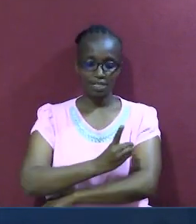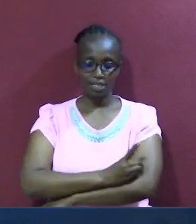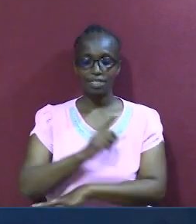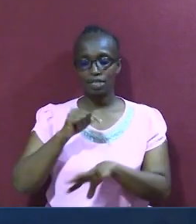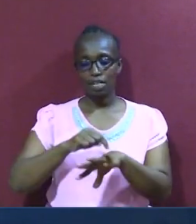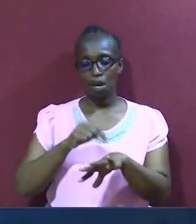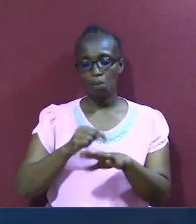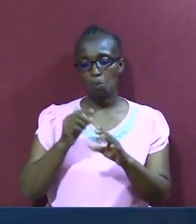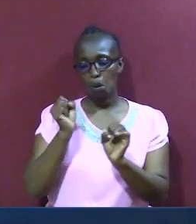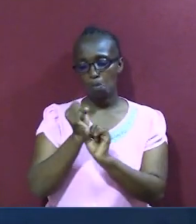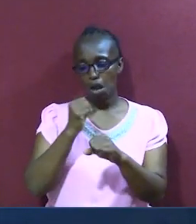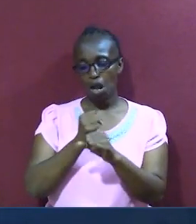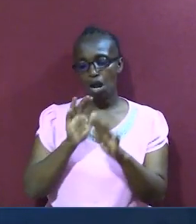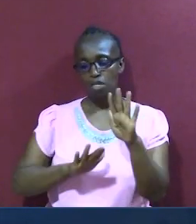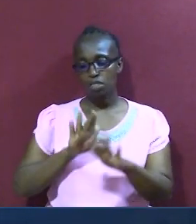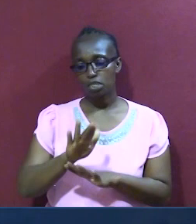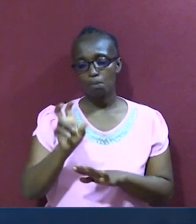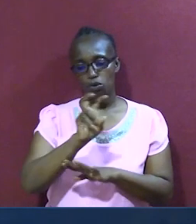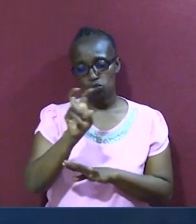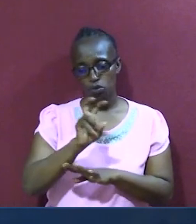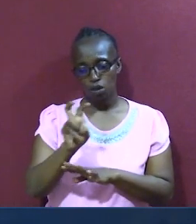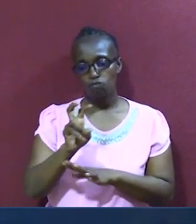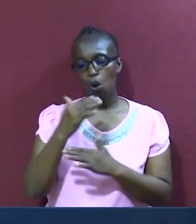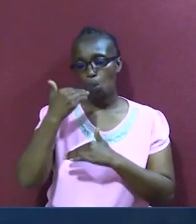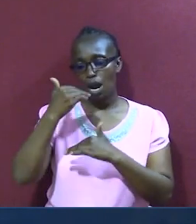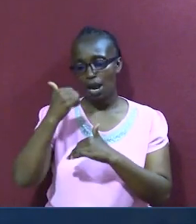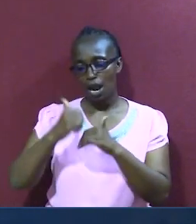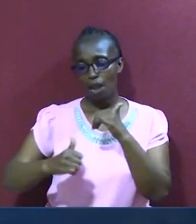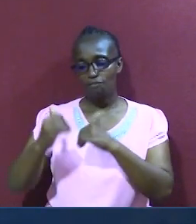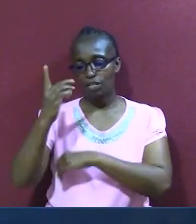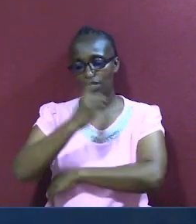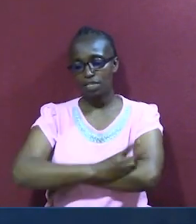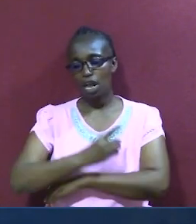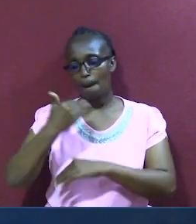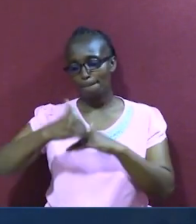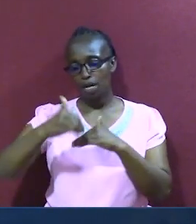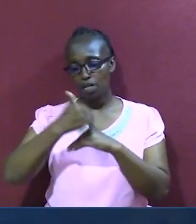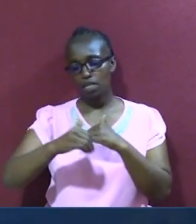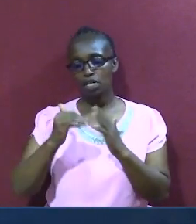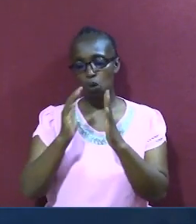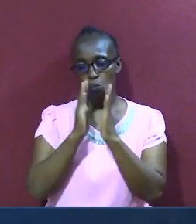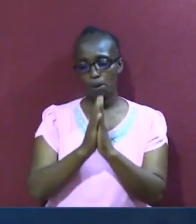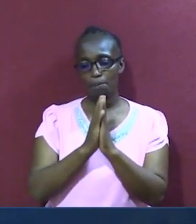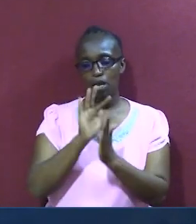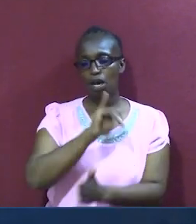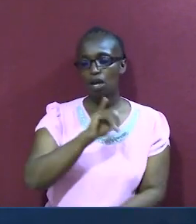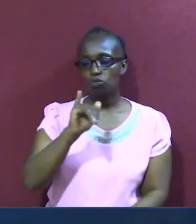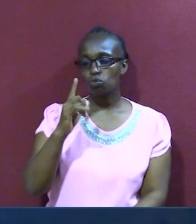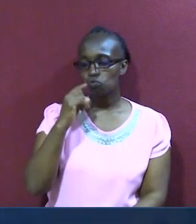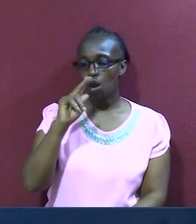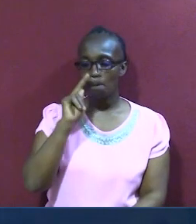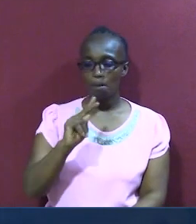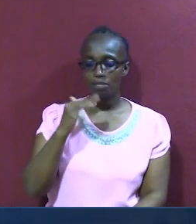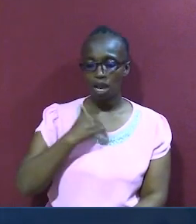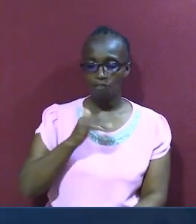kuelekea, kutafuta risiki ya siku ya leo, mungu wetu, tembea nasi, wale ambao mekosa amani, katika miyo